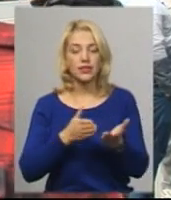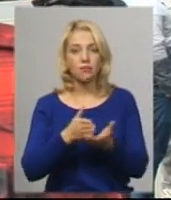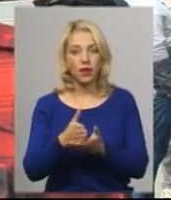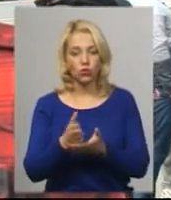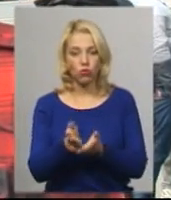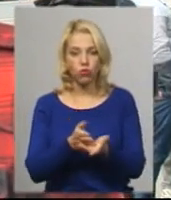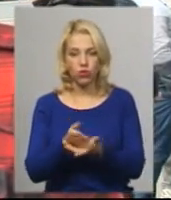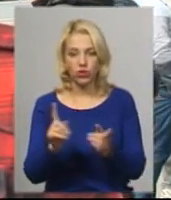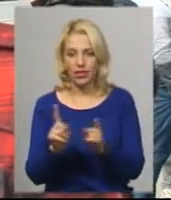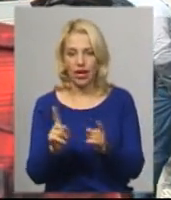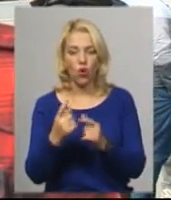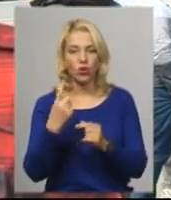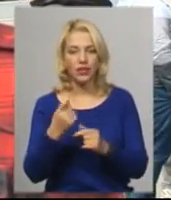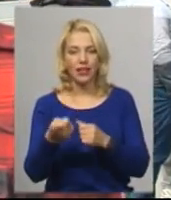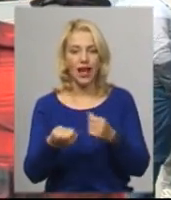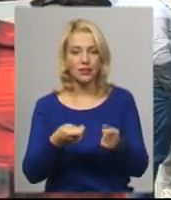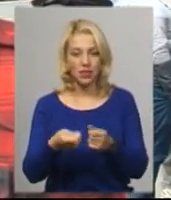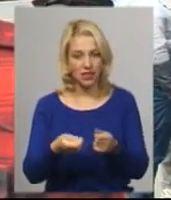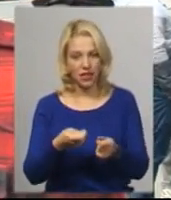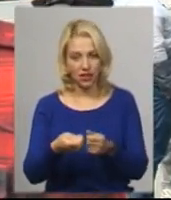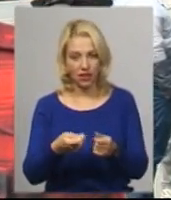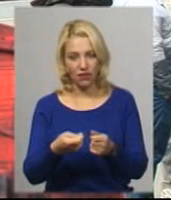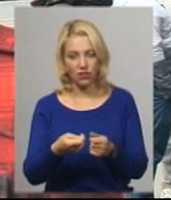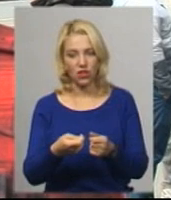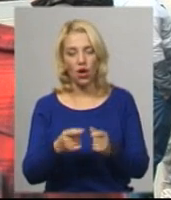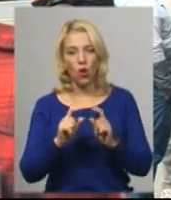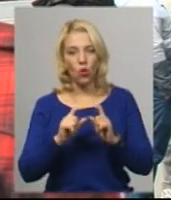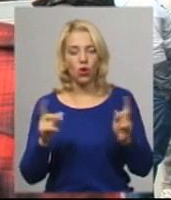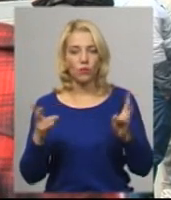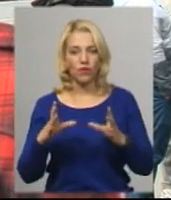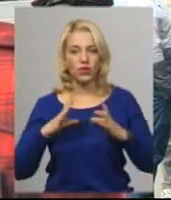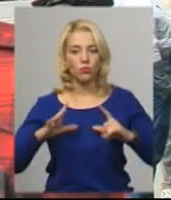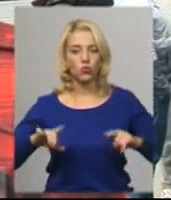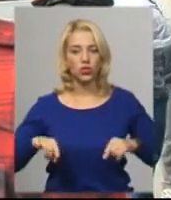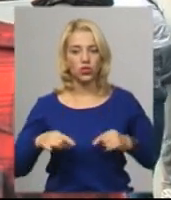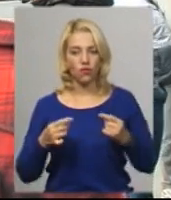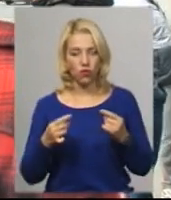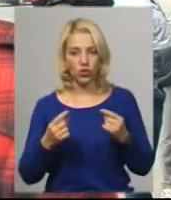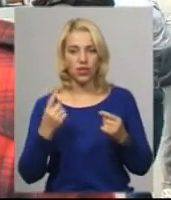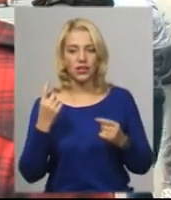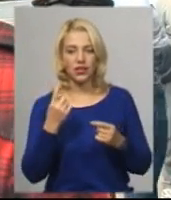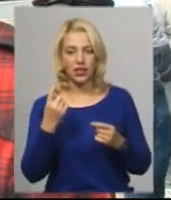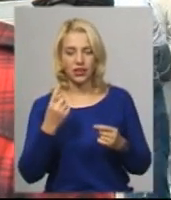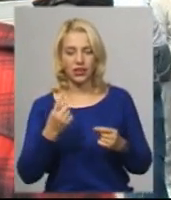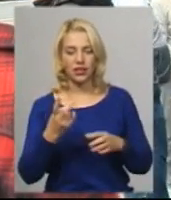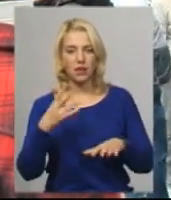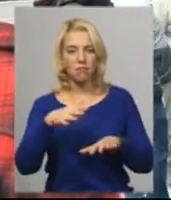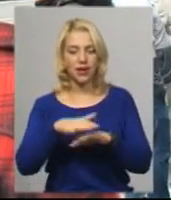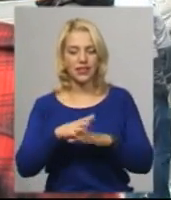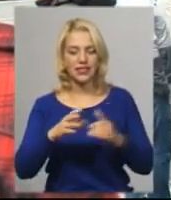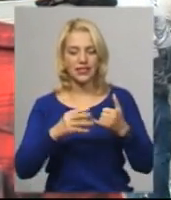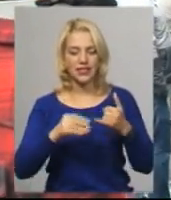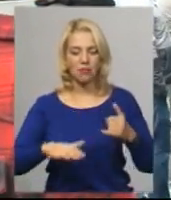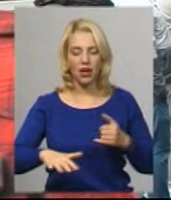органи мають бути створені. Один єдиний банк землі має бути створений